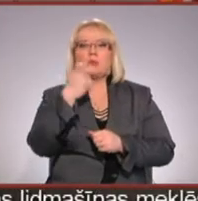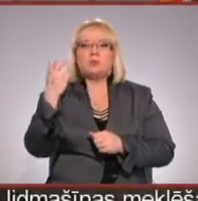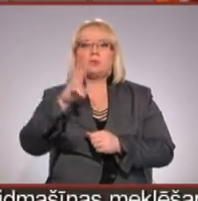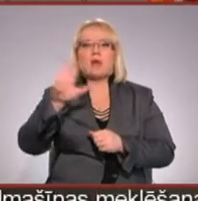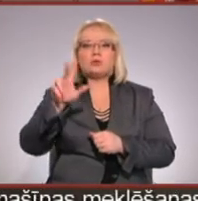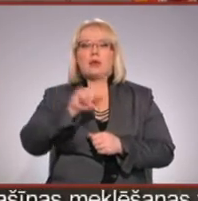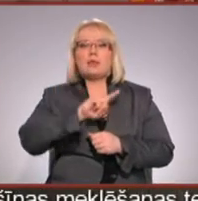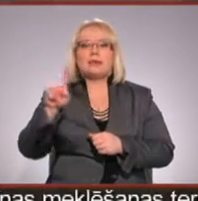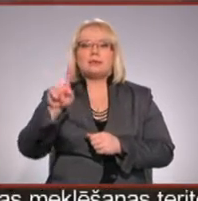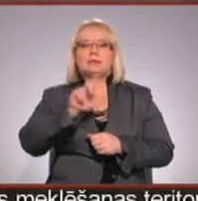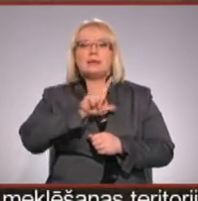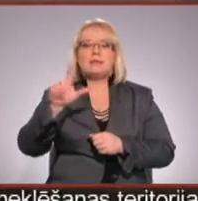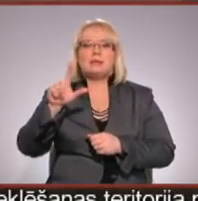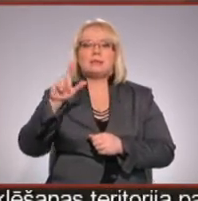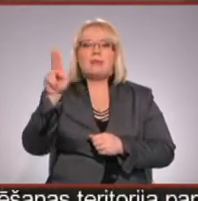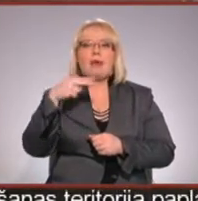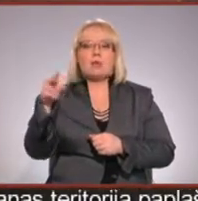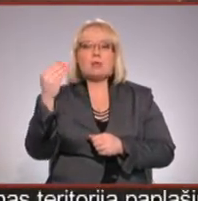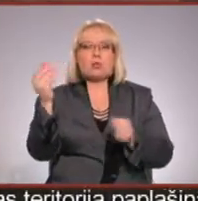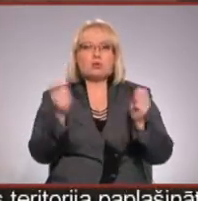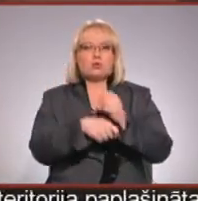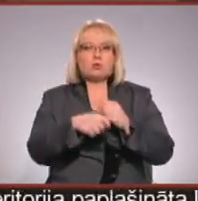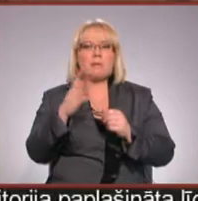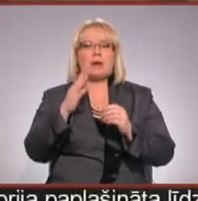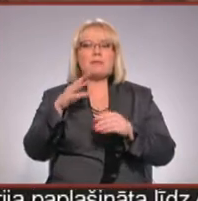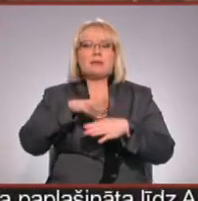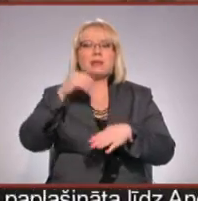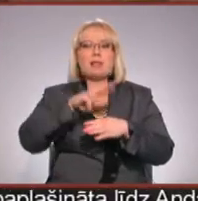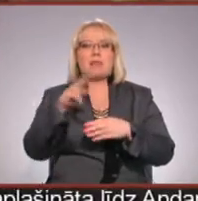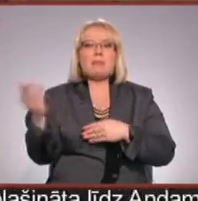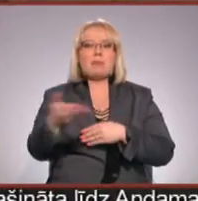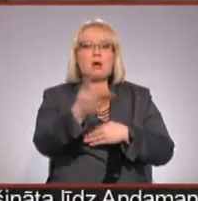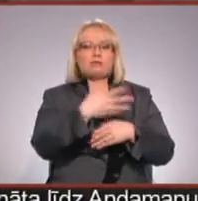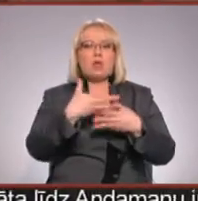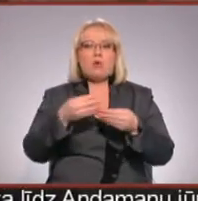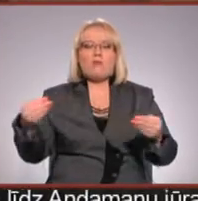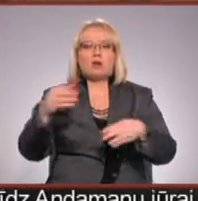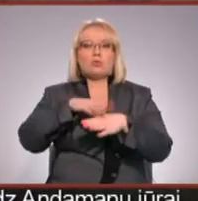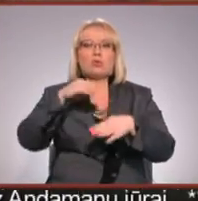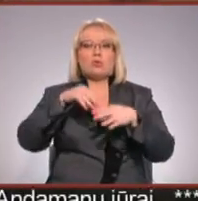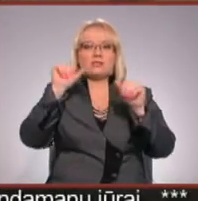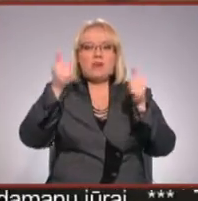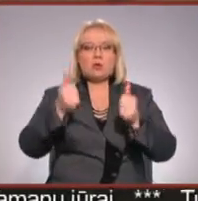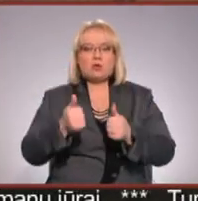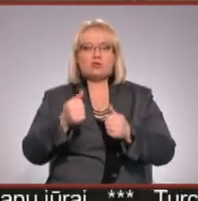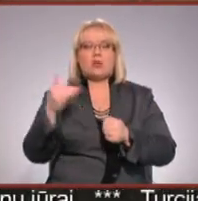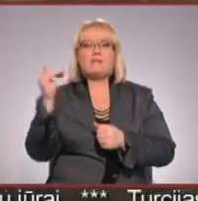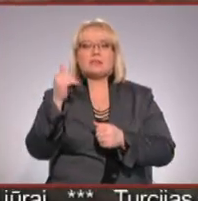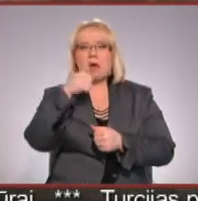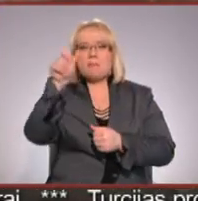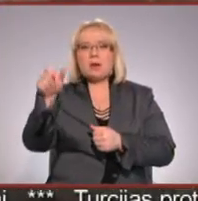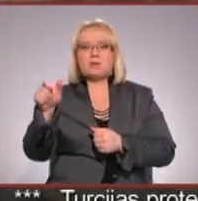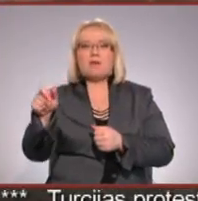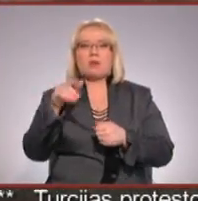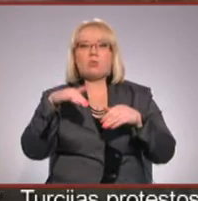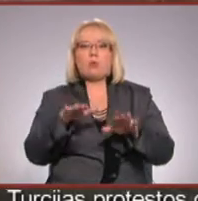līdz 700 eiro naudas sots. Savukārt par zāles nepļaušanu, lai novērstu kūles veidošanos, fiziskajām personām var